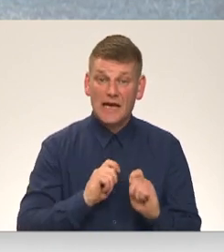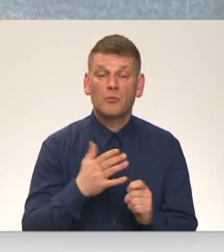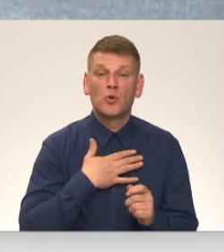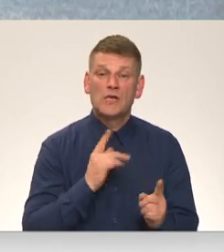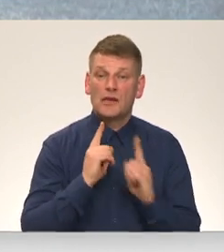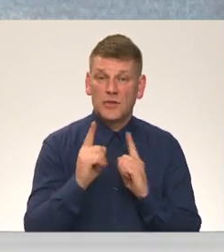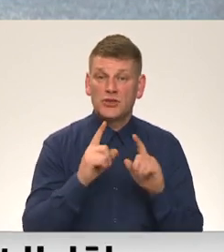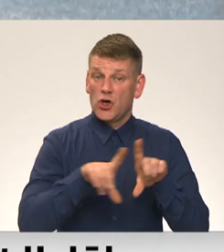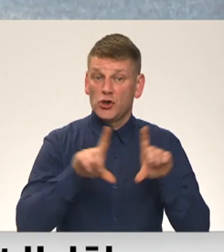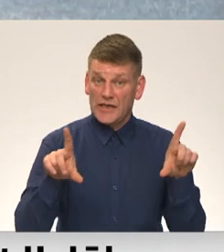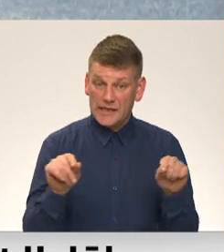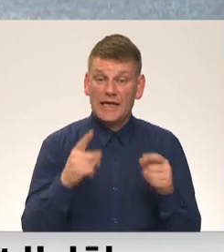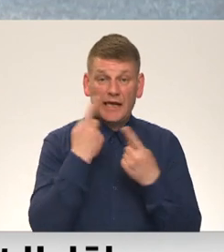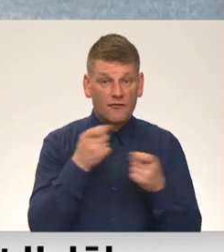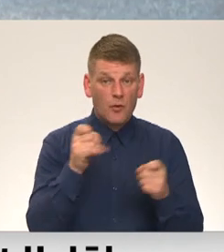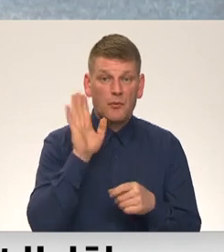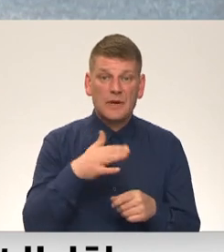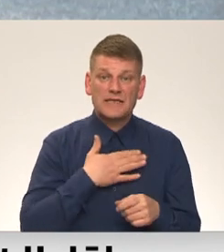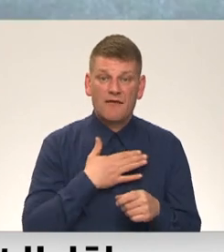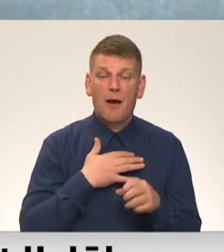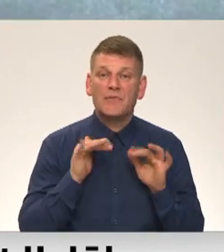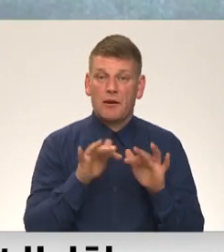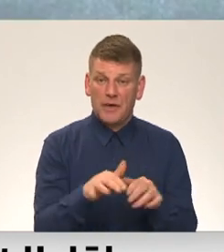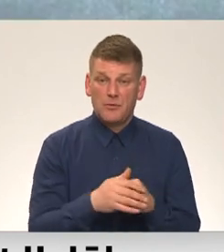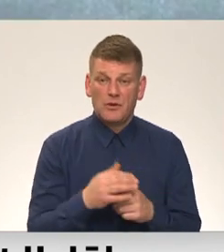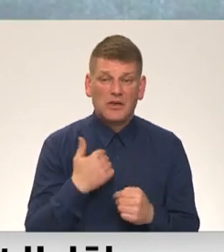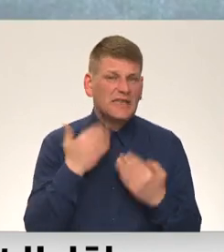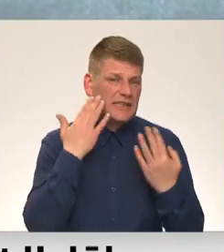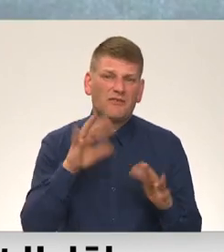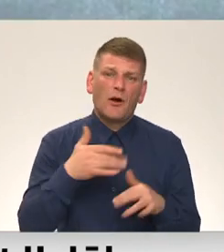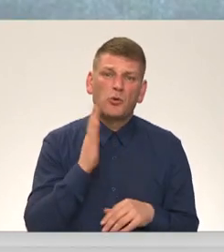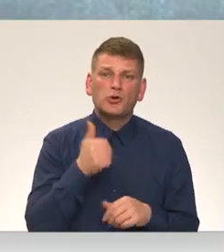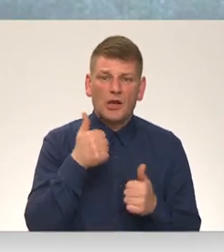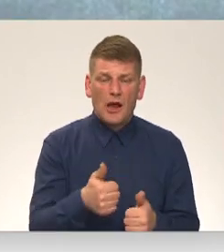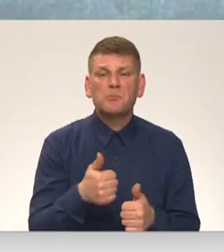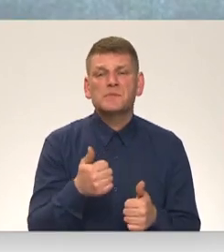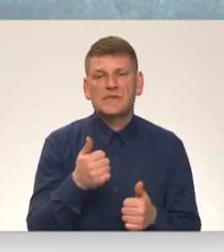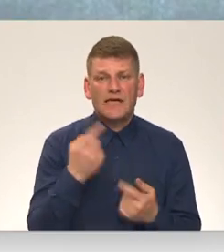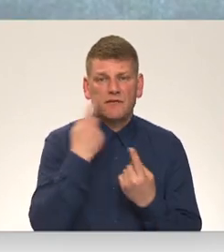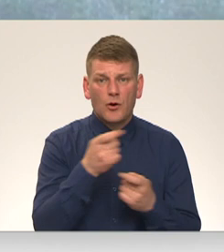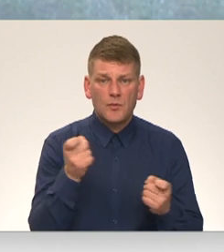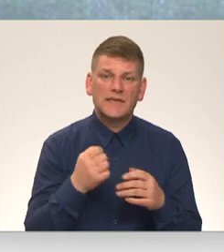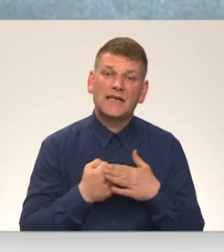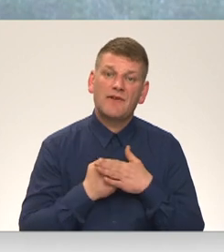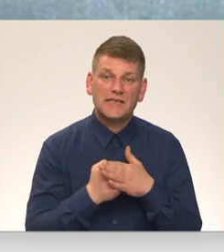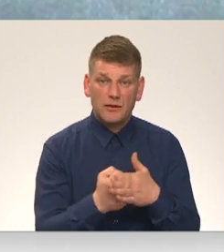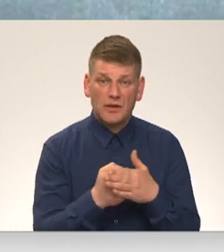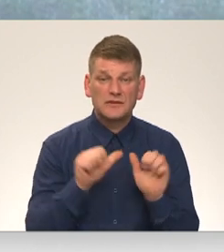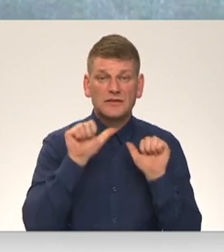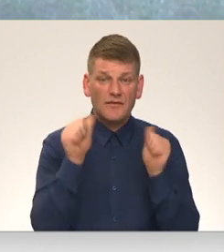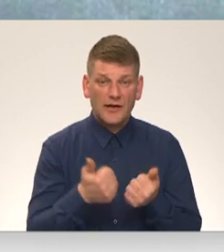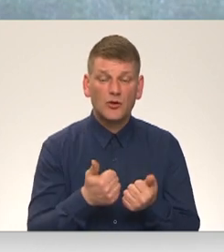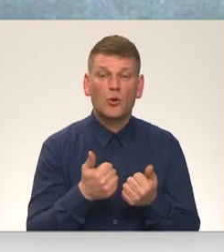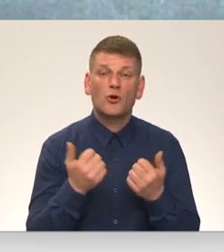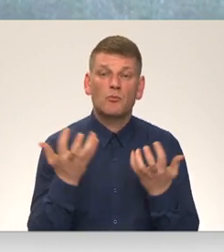administrēšām iestādēm informāciju par savām darbībām. Un, iesīmē, būs ļoti labs informatīvais atbalsts, veidojot